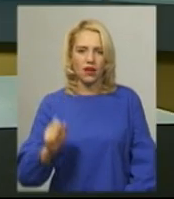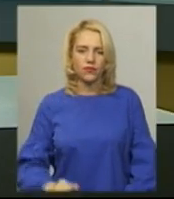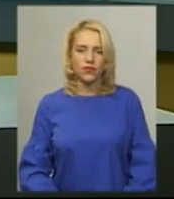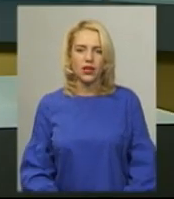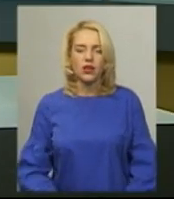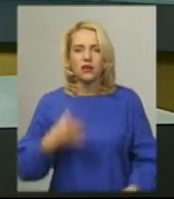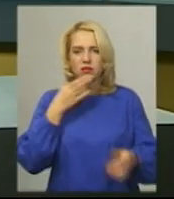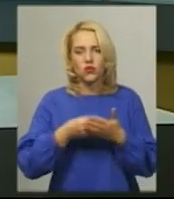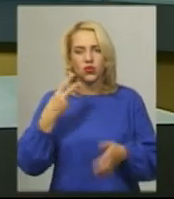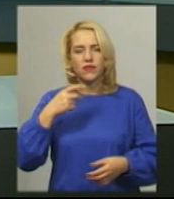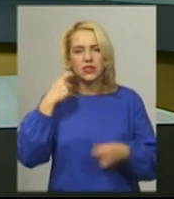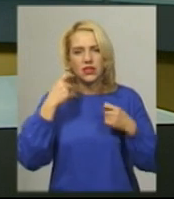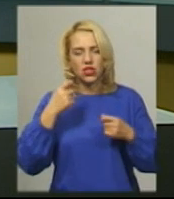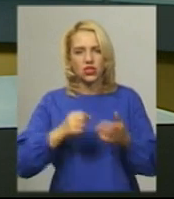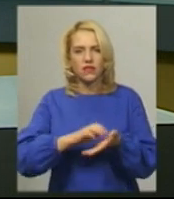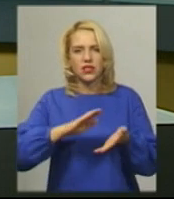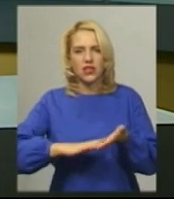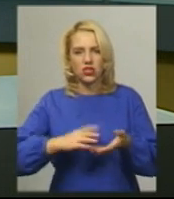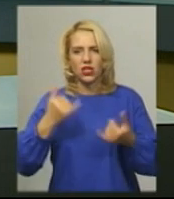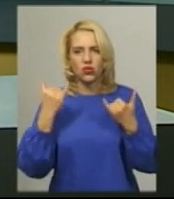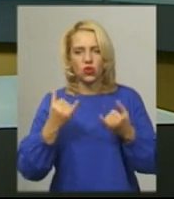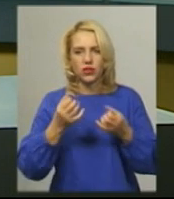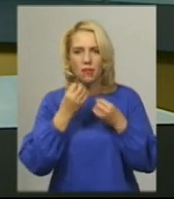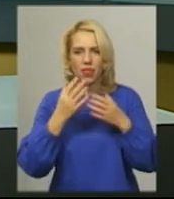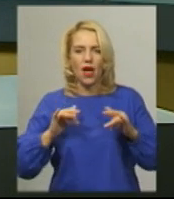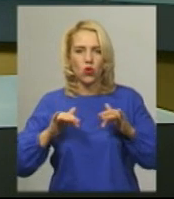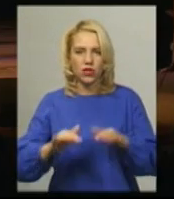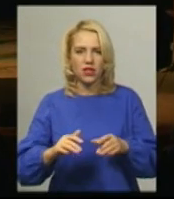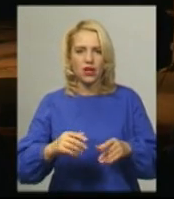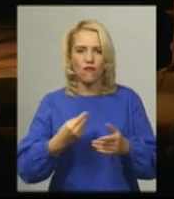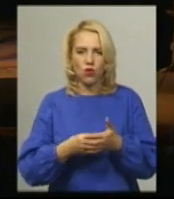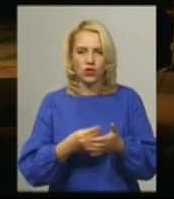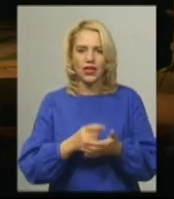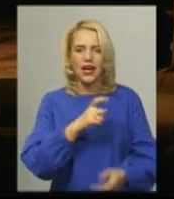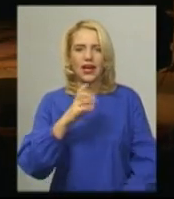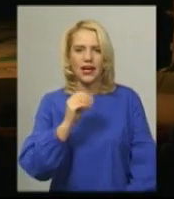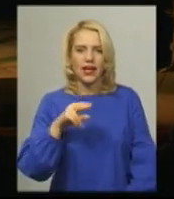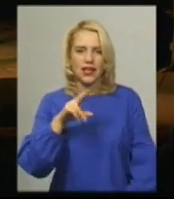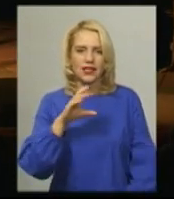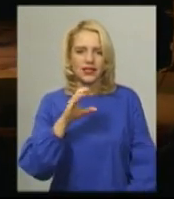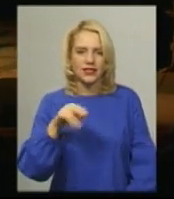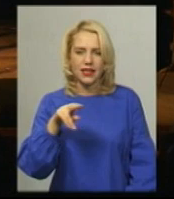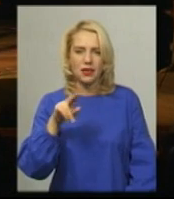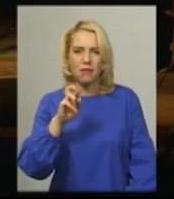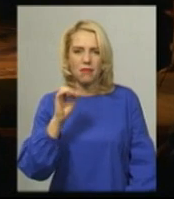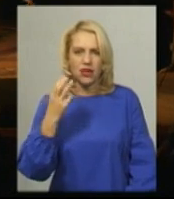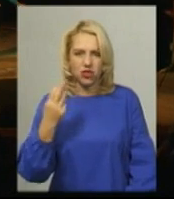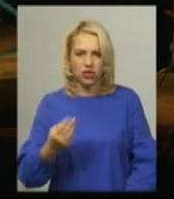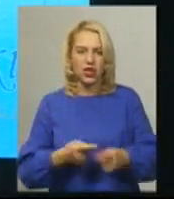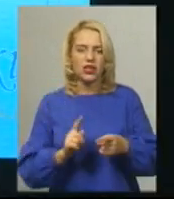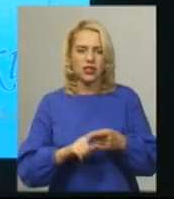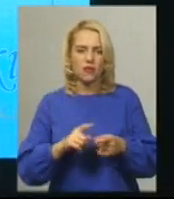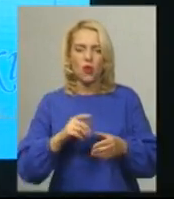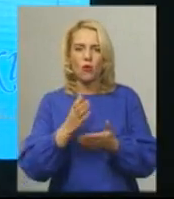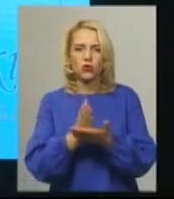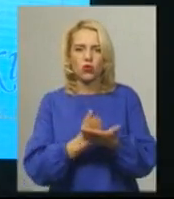Своє 20-річчя відзначає сьогодні Хмельницький благодійний фонд «Хесетбешт». За словами директора фонду Ігоря Ратушного, фонд обслуговує